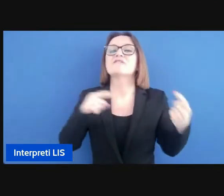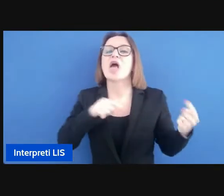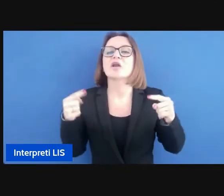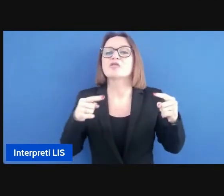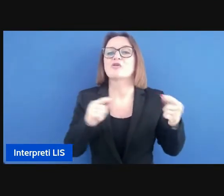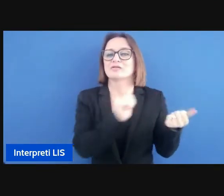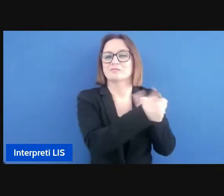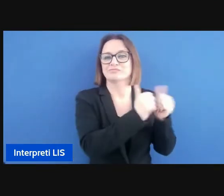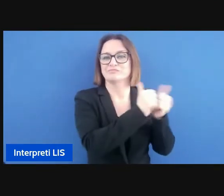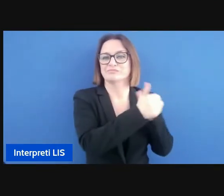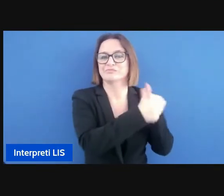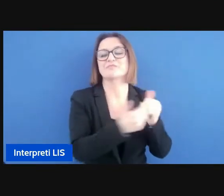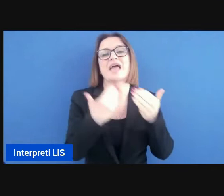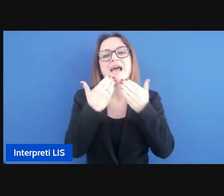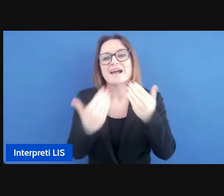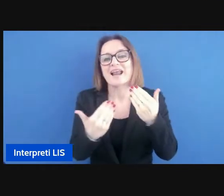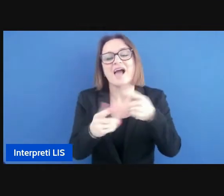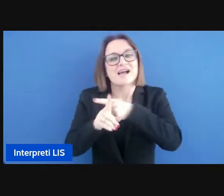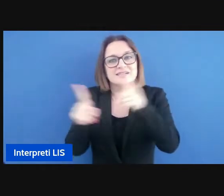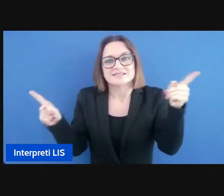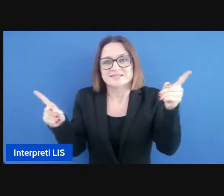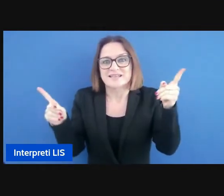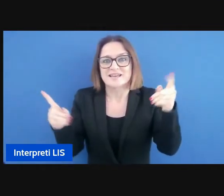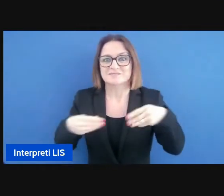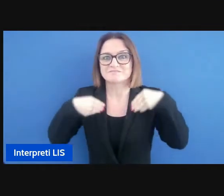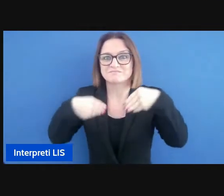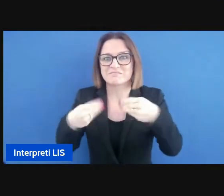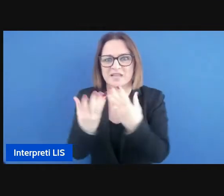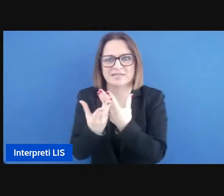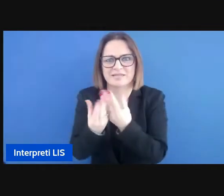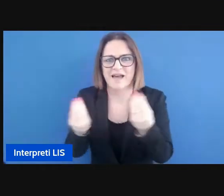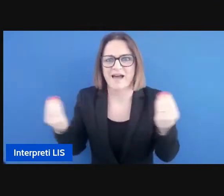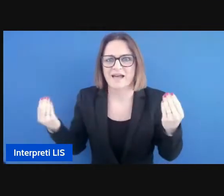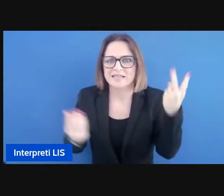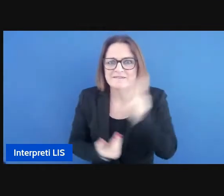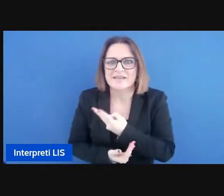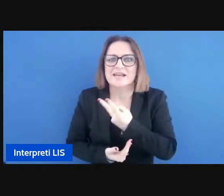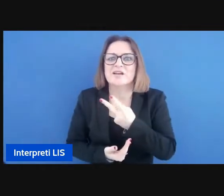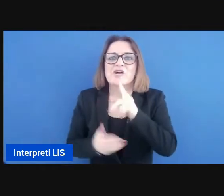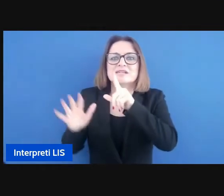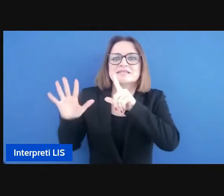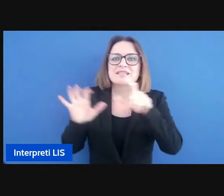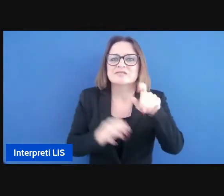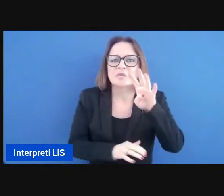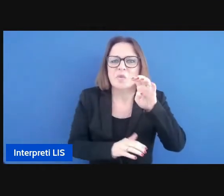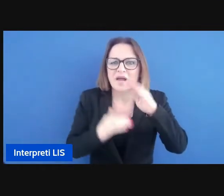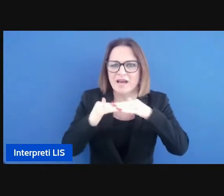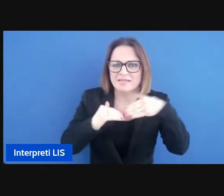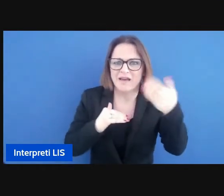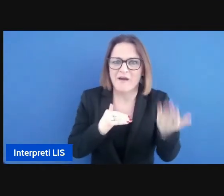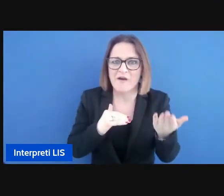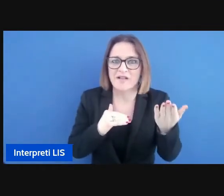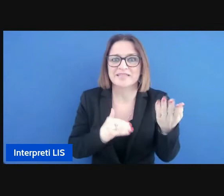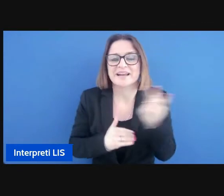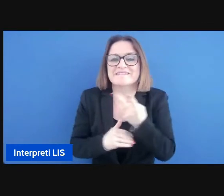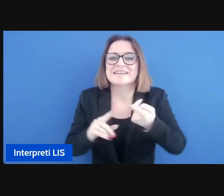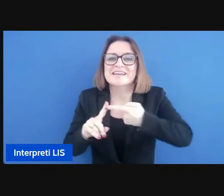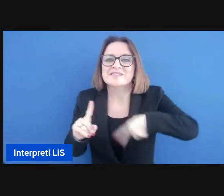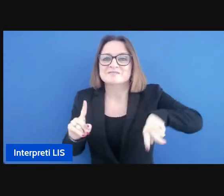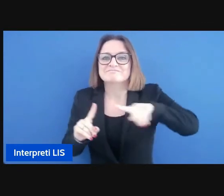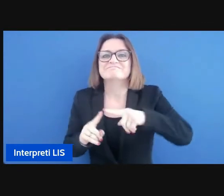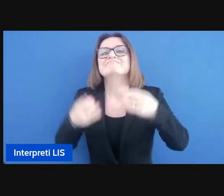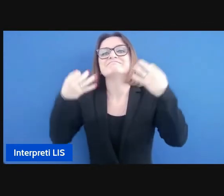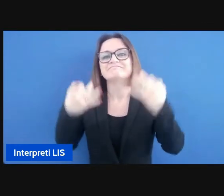tutti voi per la straordinaria adesione abbiamo avuto quasi 740 iscritti per cui abbiamo